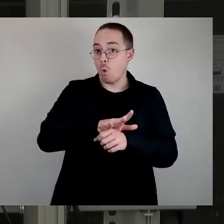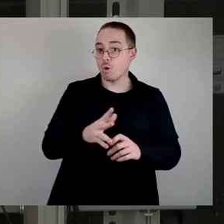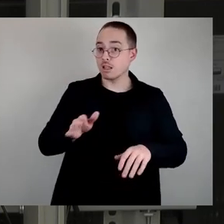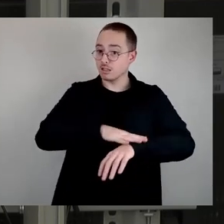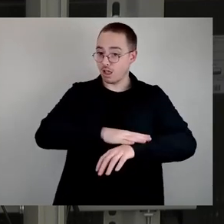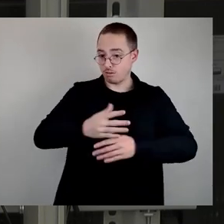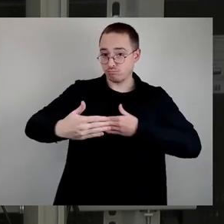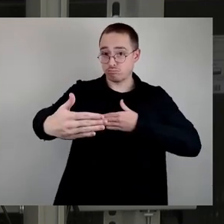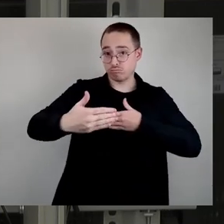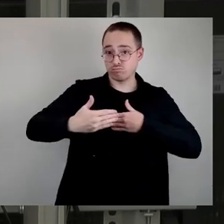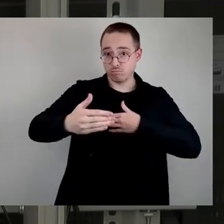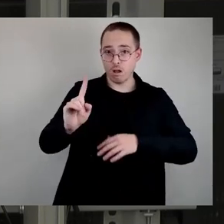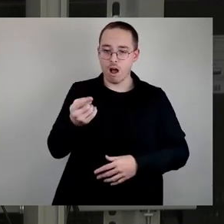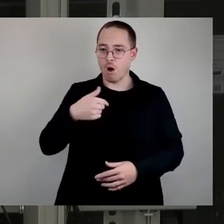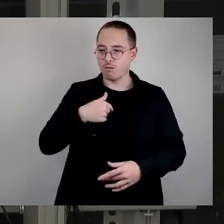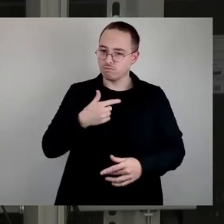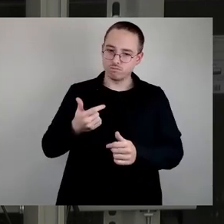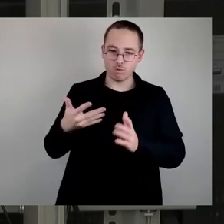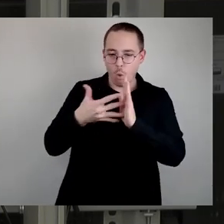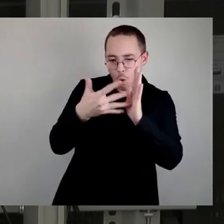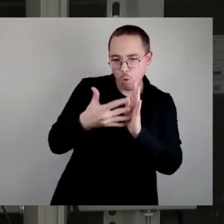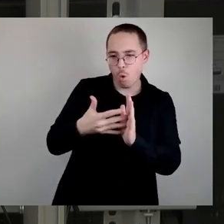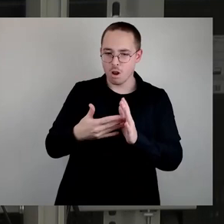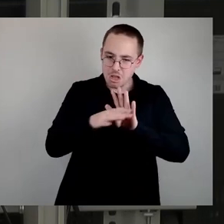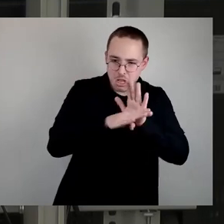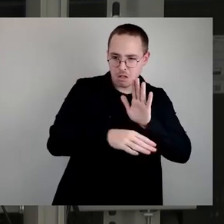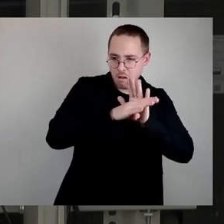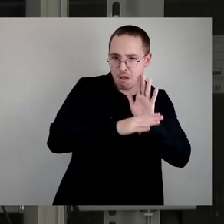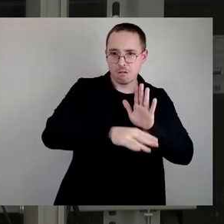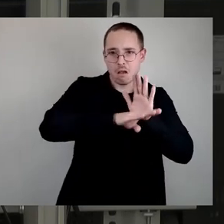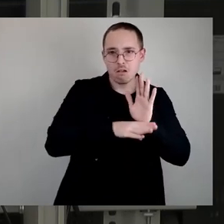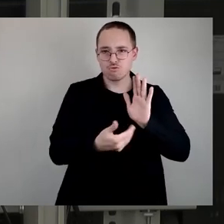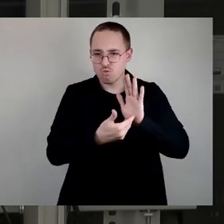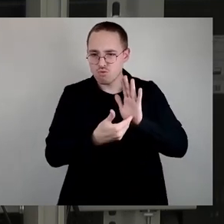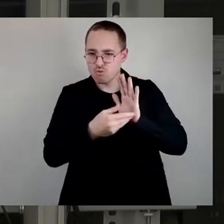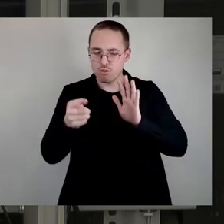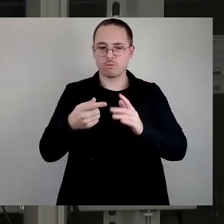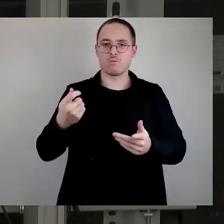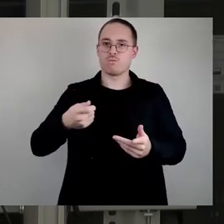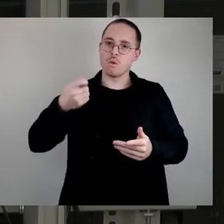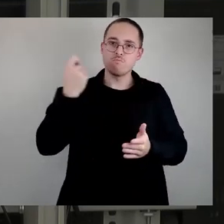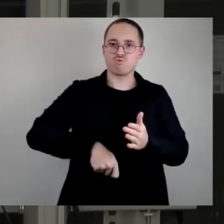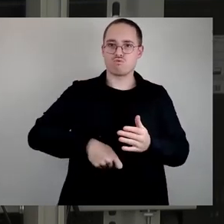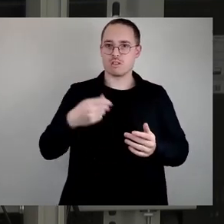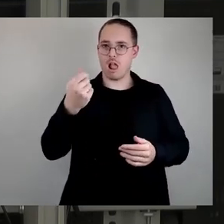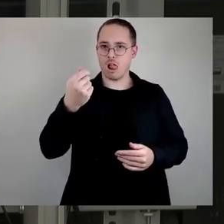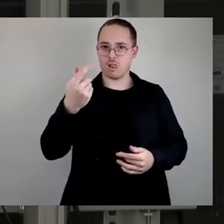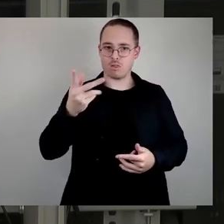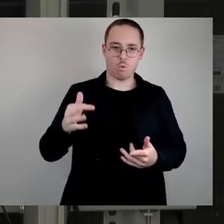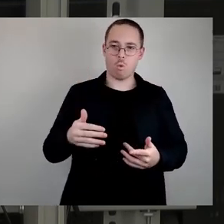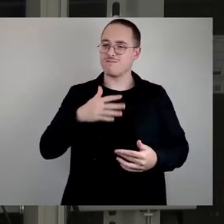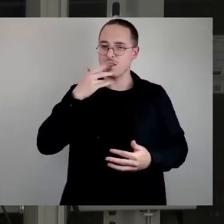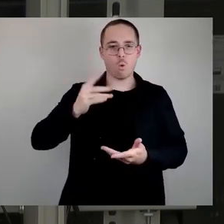täglich neue Regeln gepocht, Bußgeldbescheide in schwindelerregenden Höhen ausgestellt. Ja, lassen wir das.